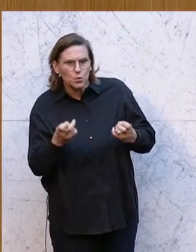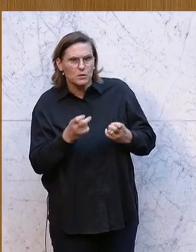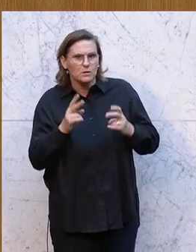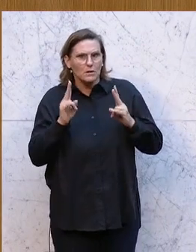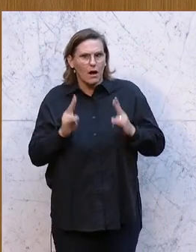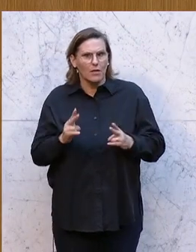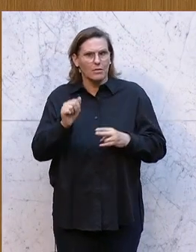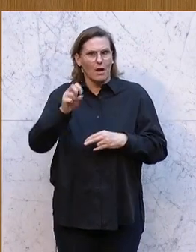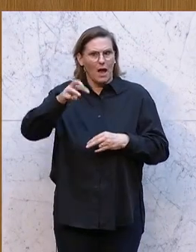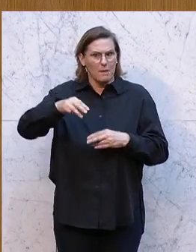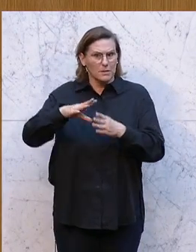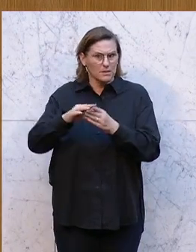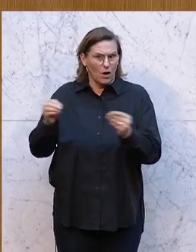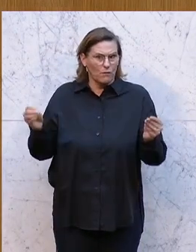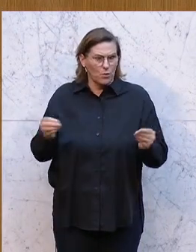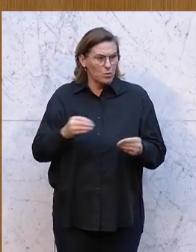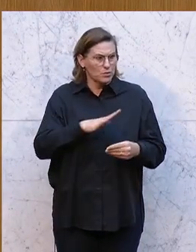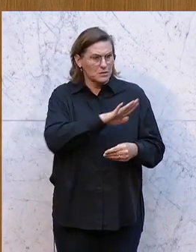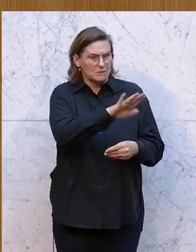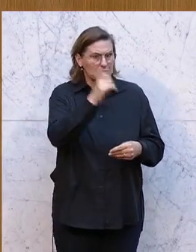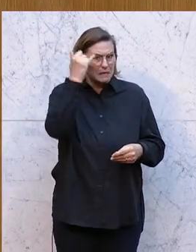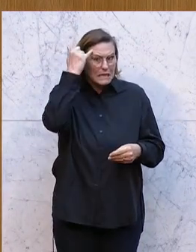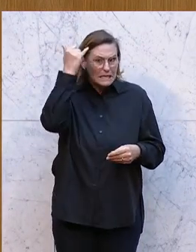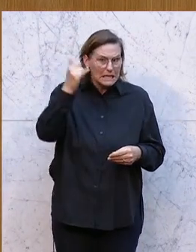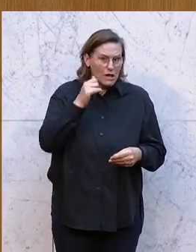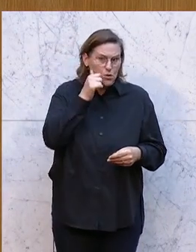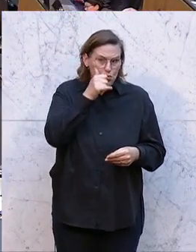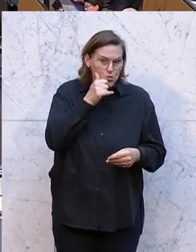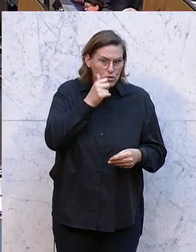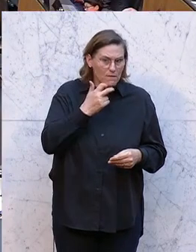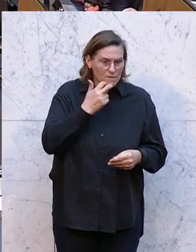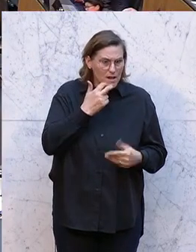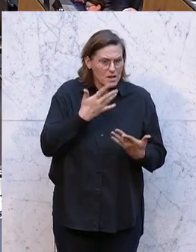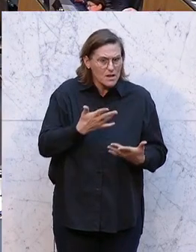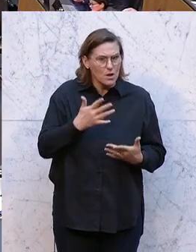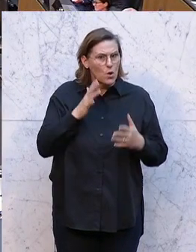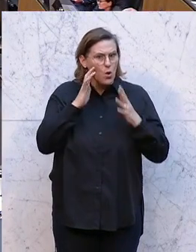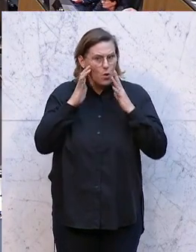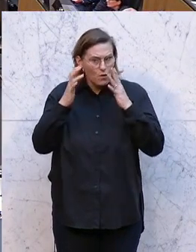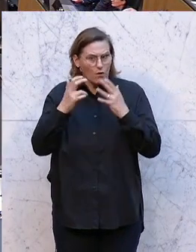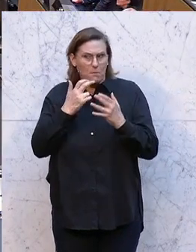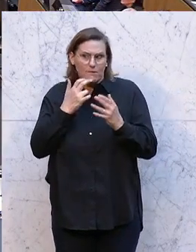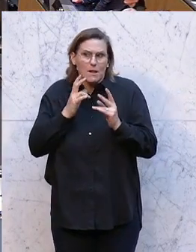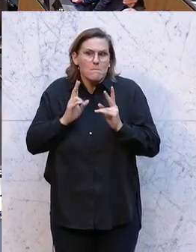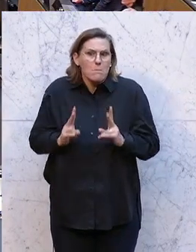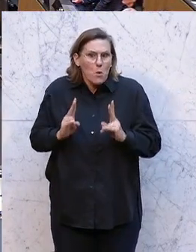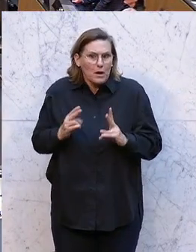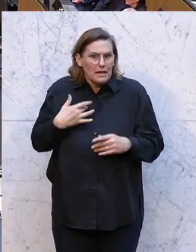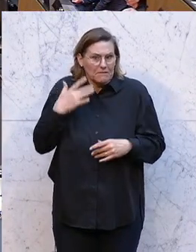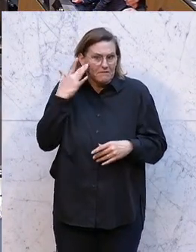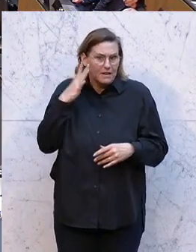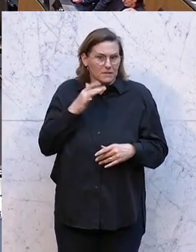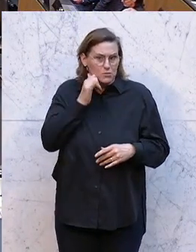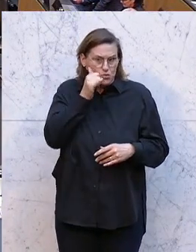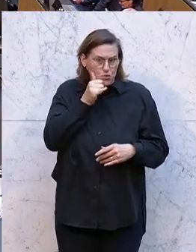eigentlich auflösen. Ist das die Idee der Grünen? Wollen die Grünen das? Ich meine, die ÖVP will das möglicherweise, weiß ich nicht. Aber ob